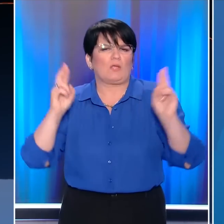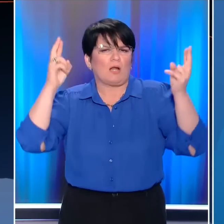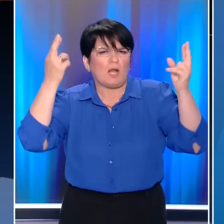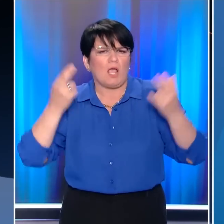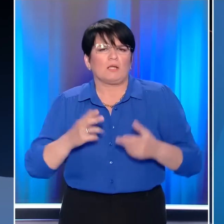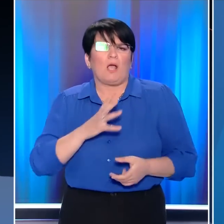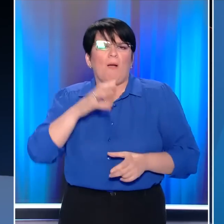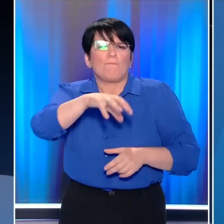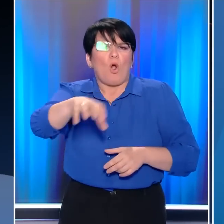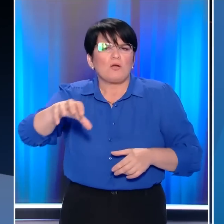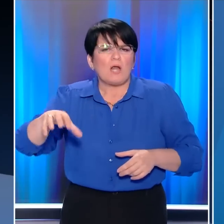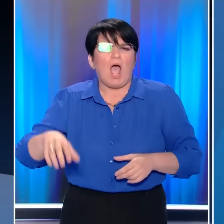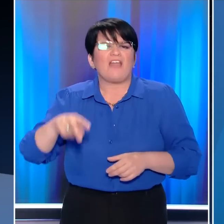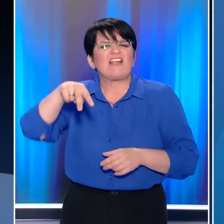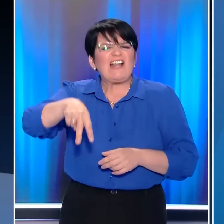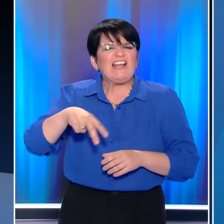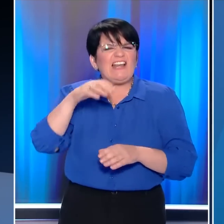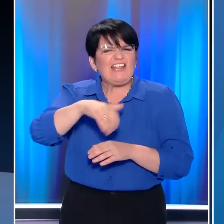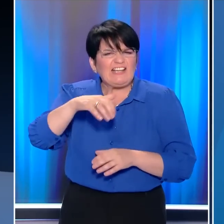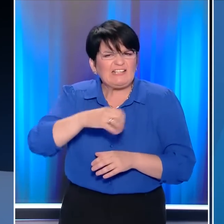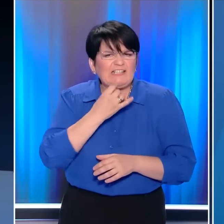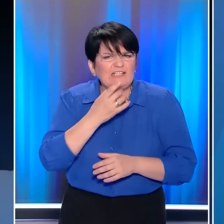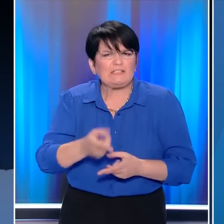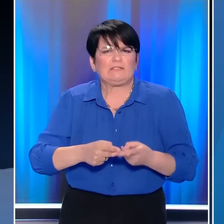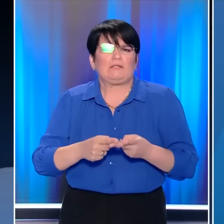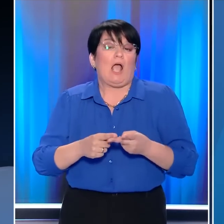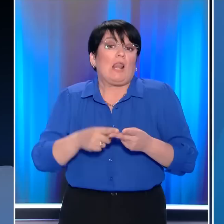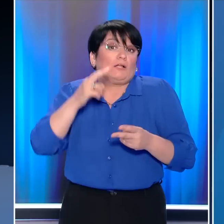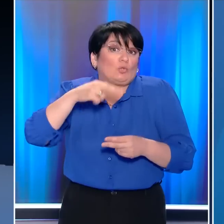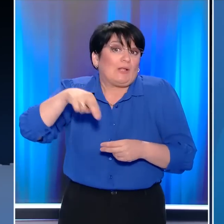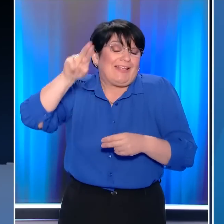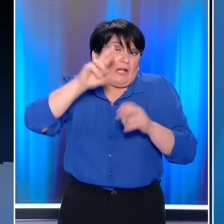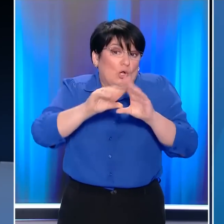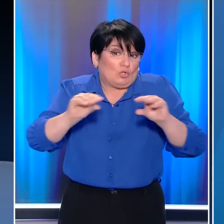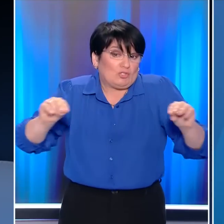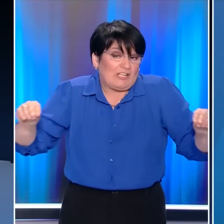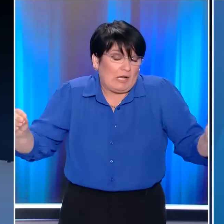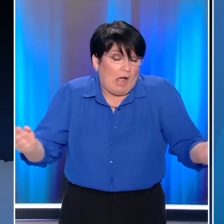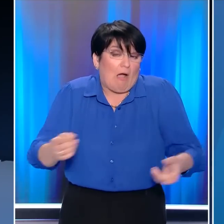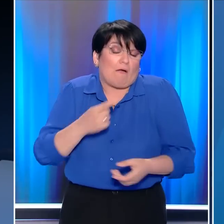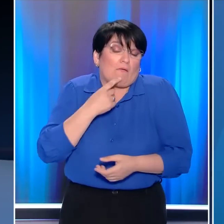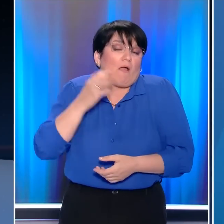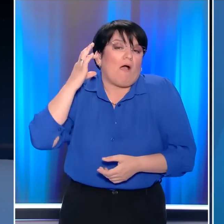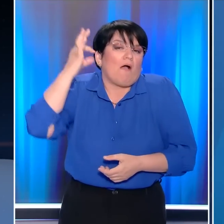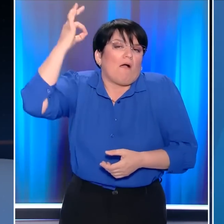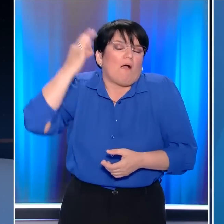ενέργειας από τις μονάδες οι οποίες καταναλώνουν λιγνίτη. Πριν φτάσουμε σε πιο